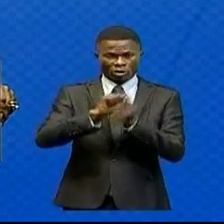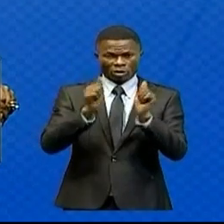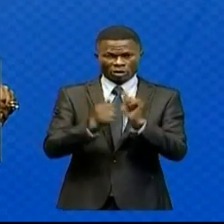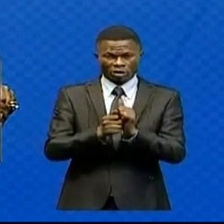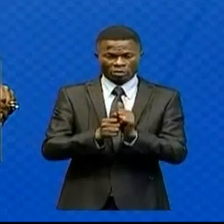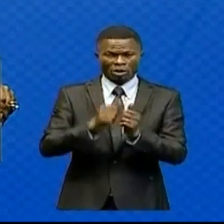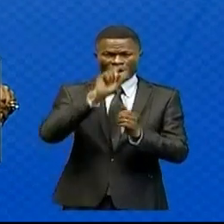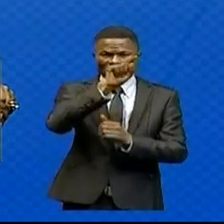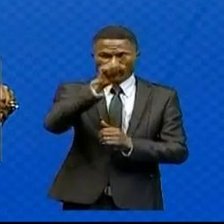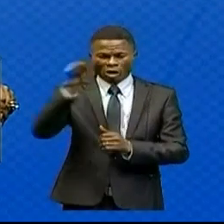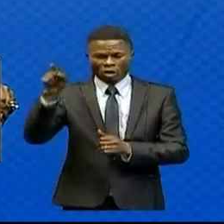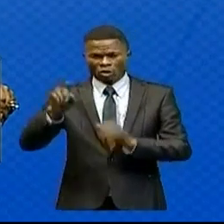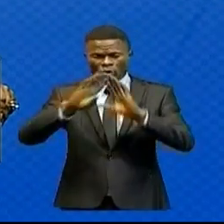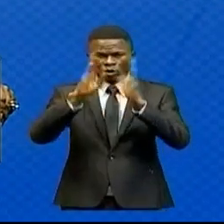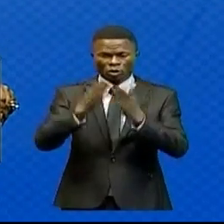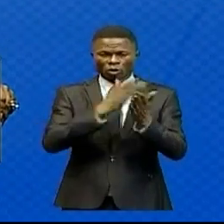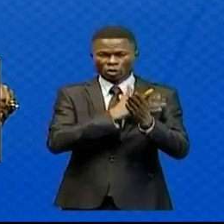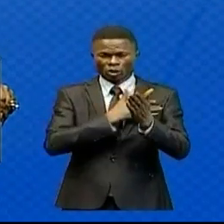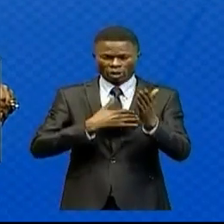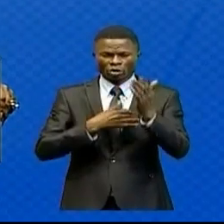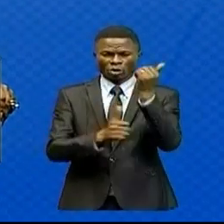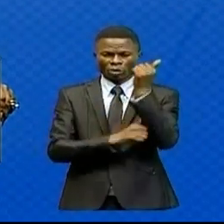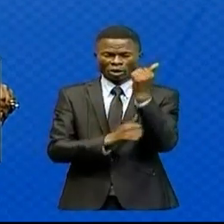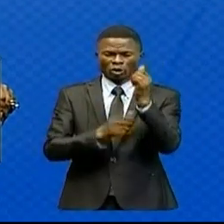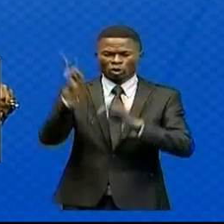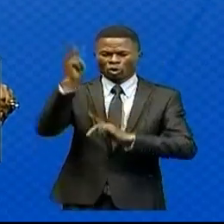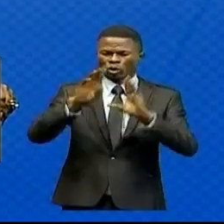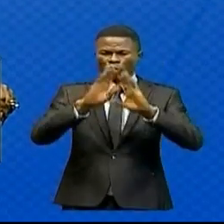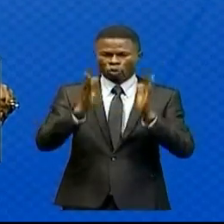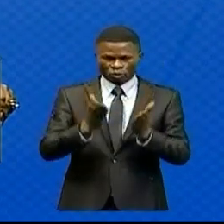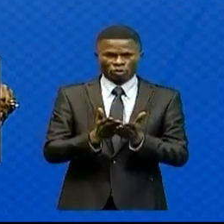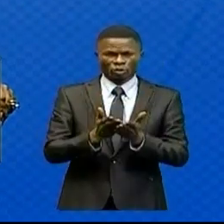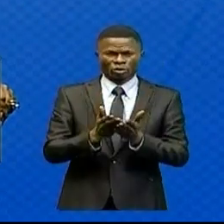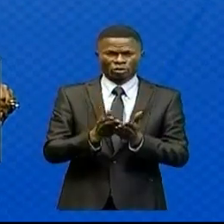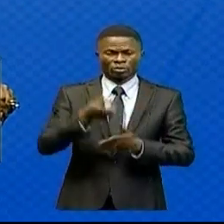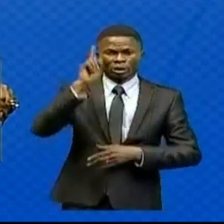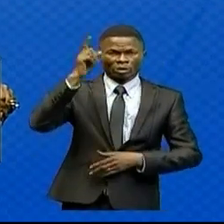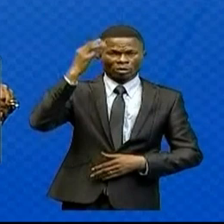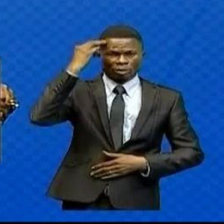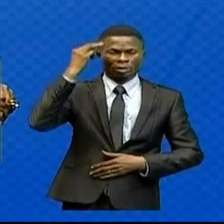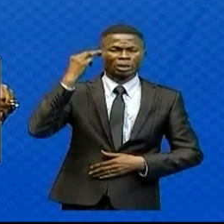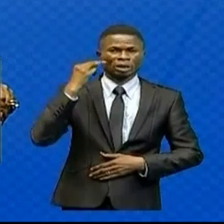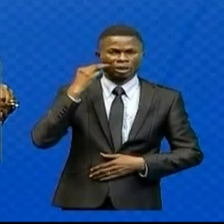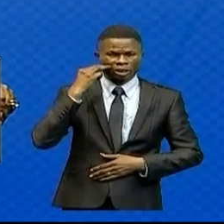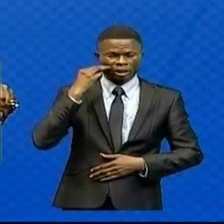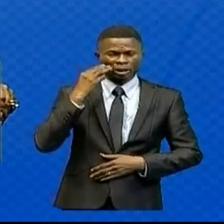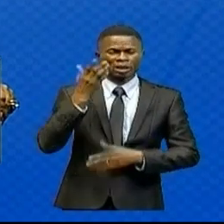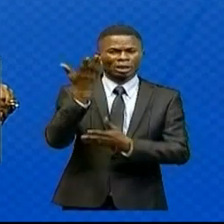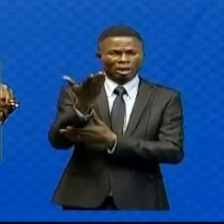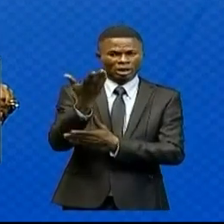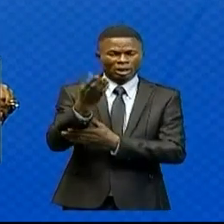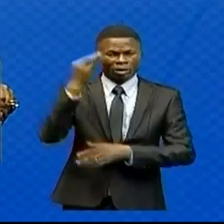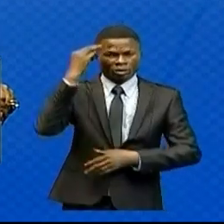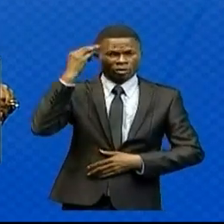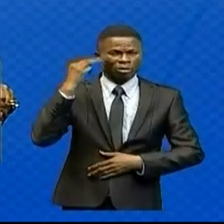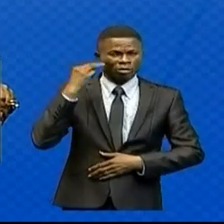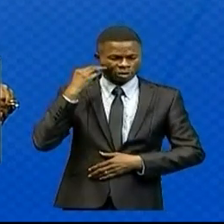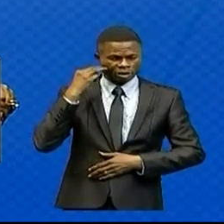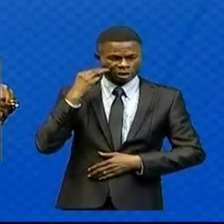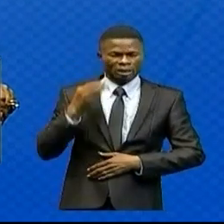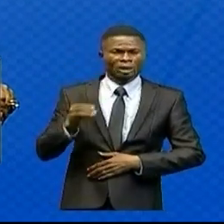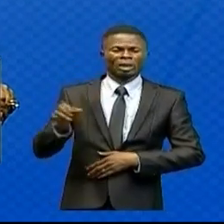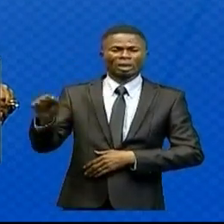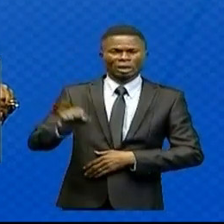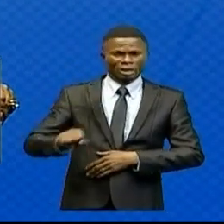de recensement et d'identification de la population, le Premier ministre a invité le ministre sectoriel